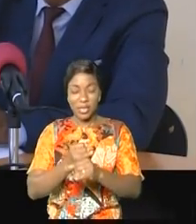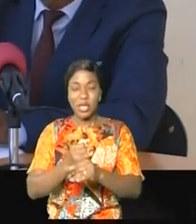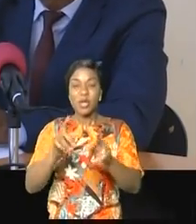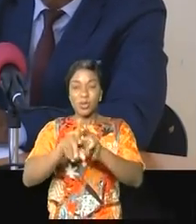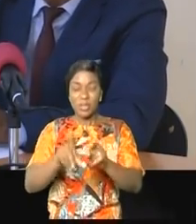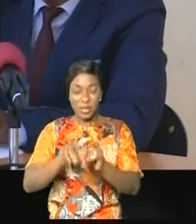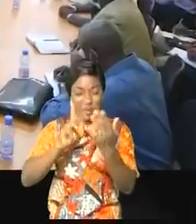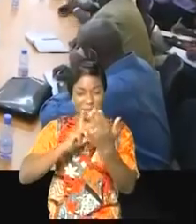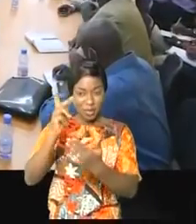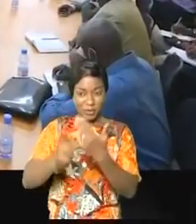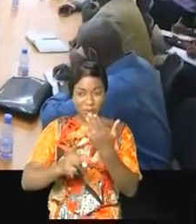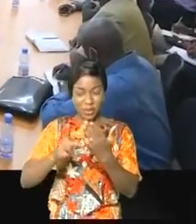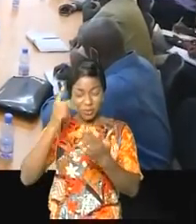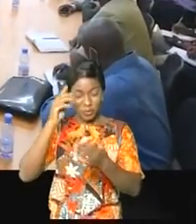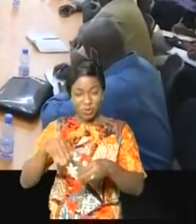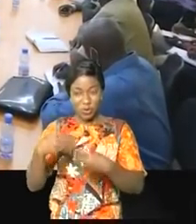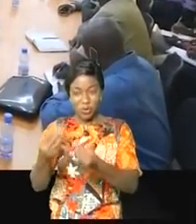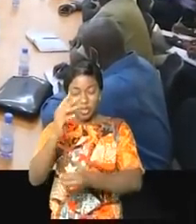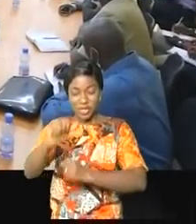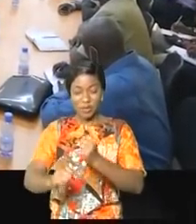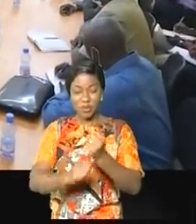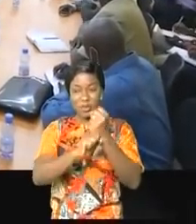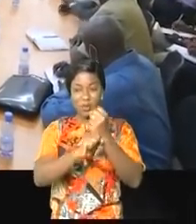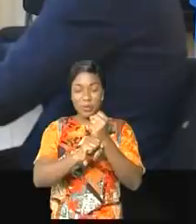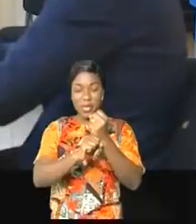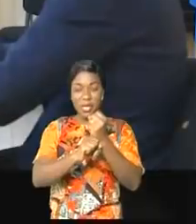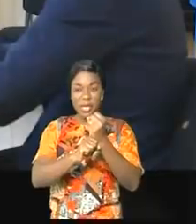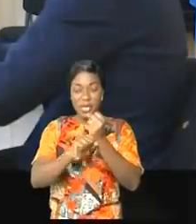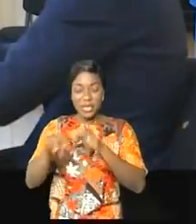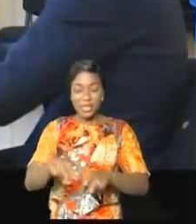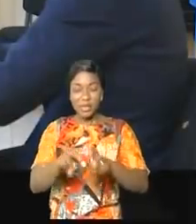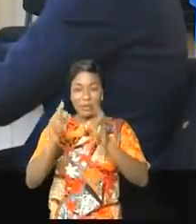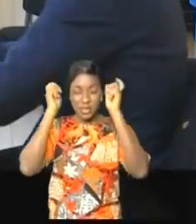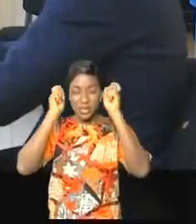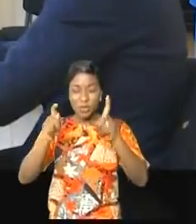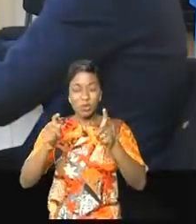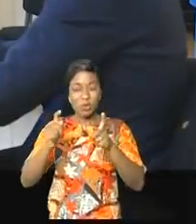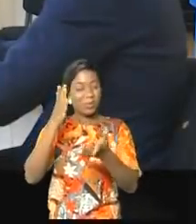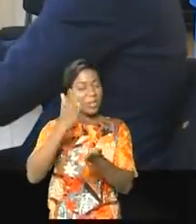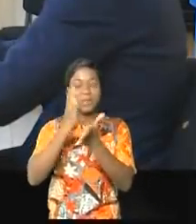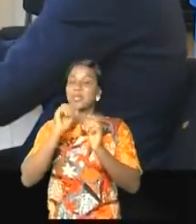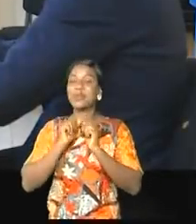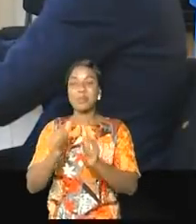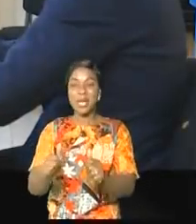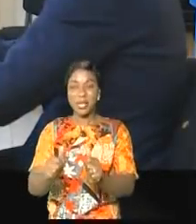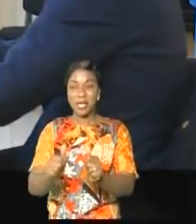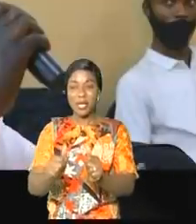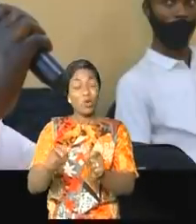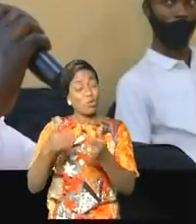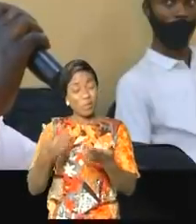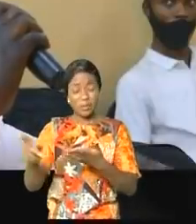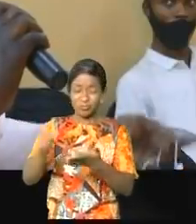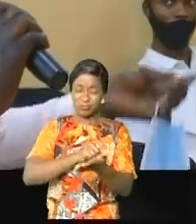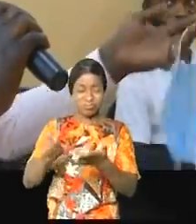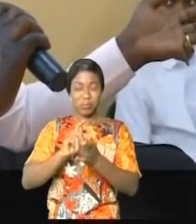cadres du projet pour l'équité et le renforcement du système éducatif n'est pas suspendu, encore moins annulé, selon